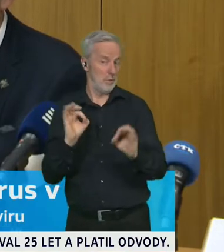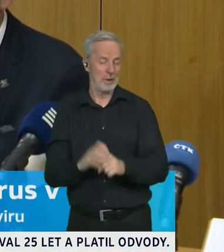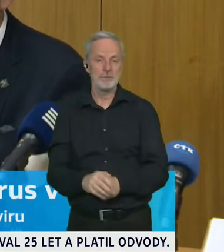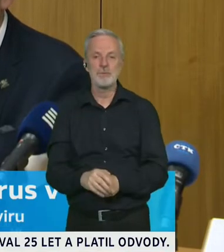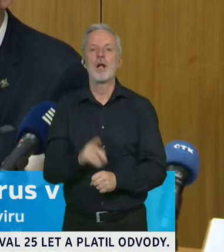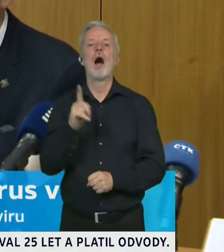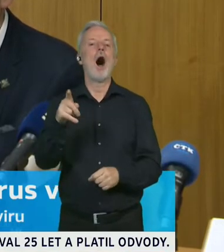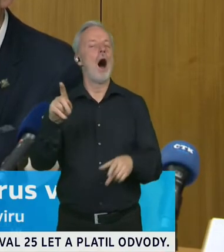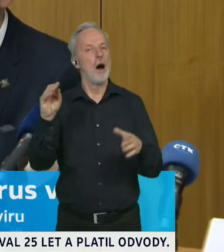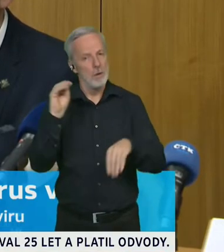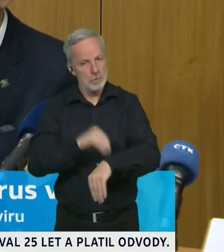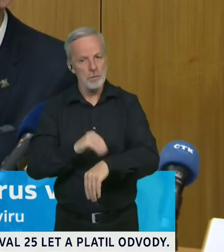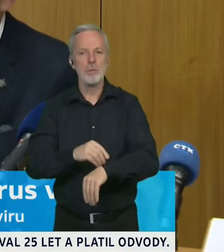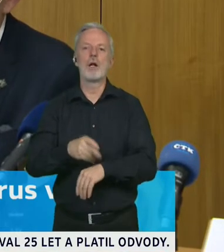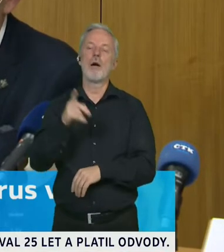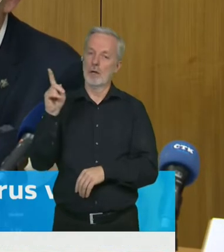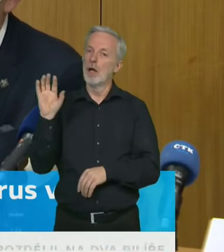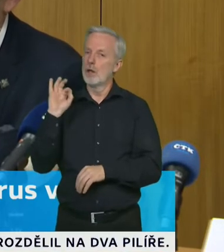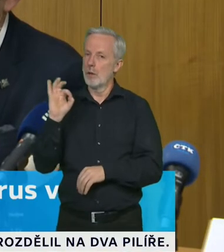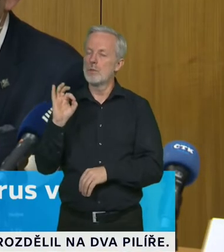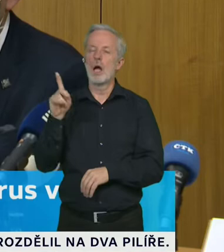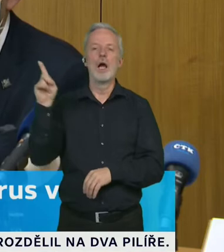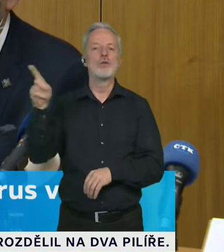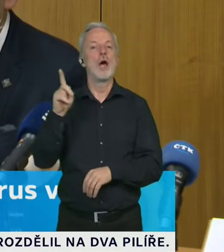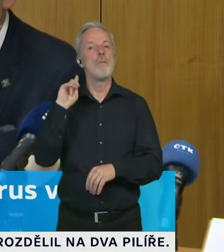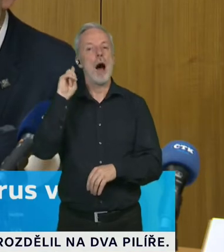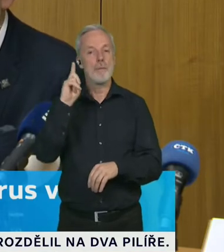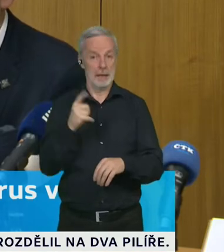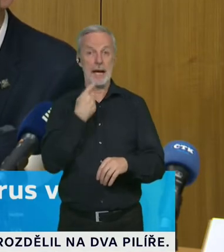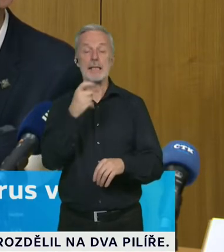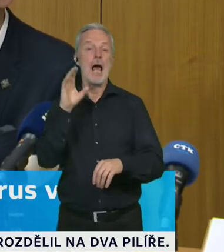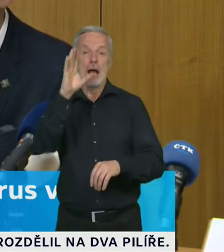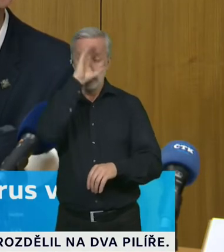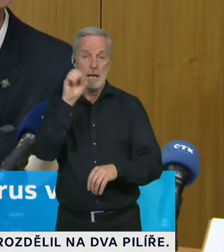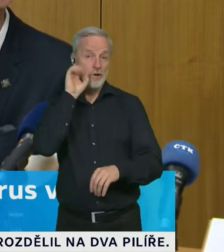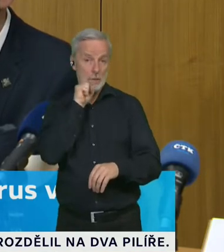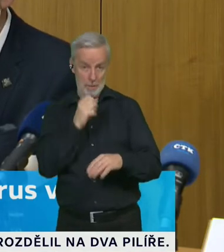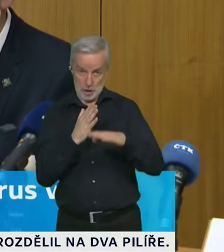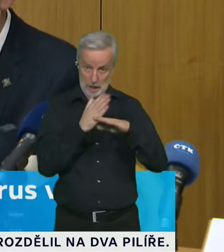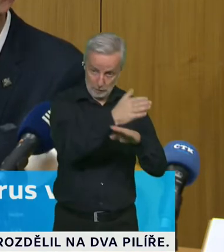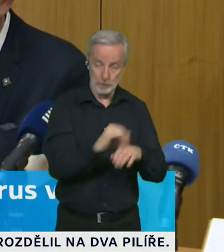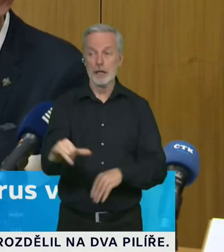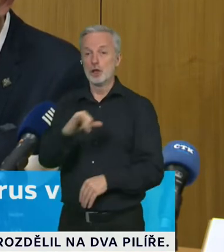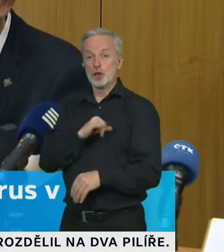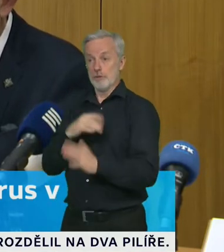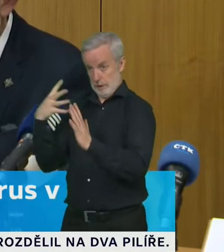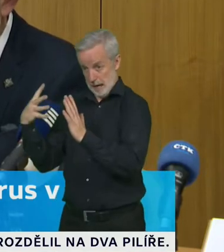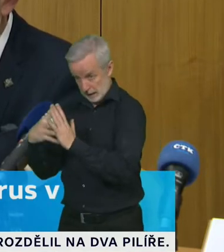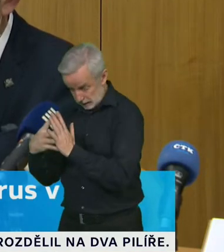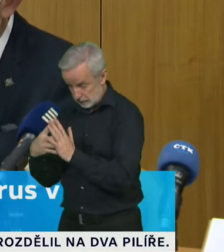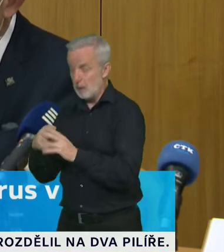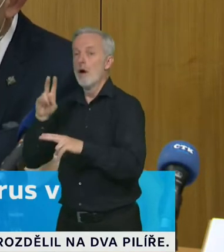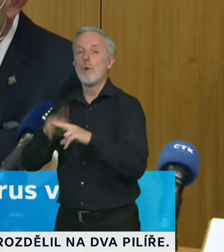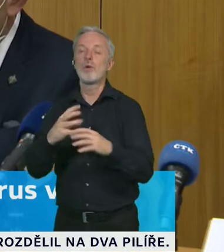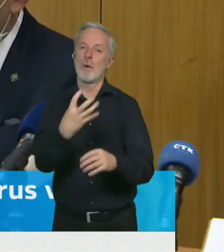lepší s respirátorem, tak to jenom podpořím, protože ve chvíli, kdy máte tu ochranu dvojnásobnou, tak je to vždycky ještě lepší.